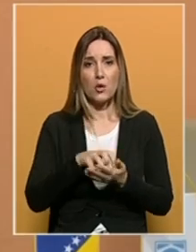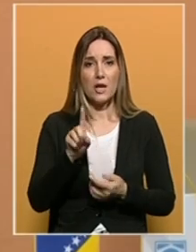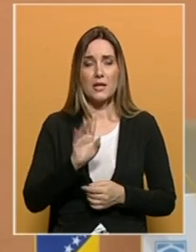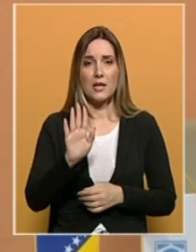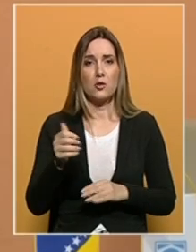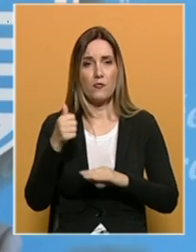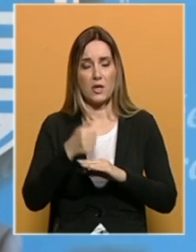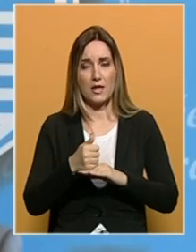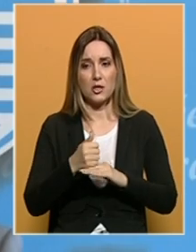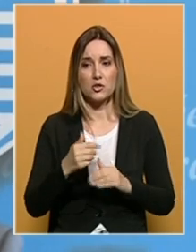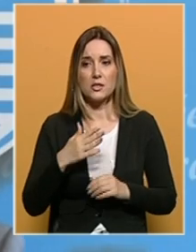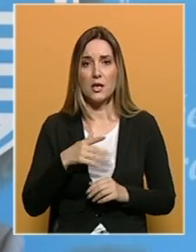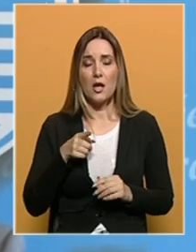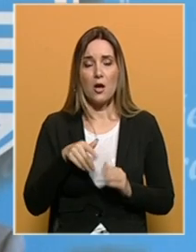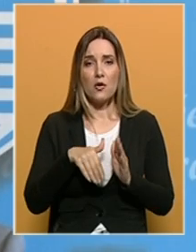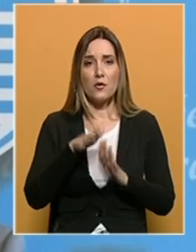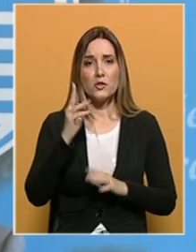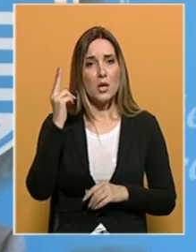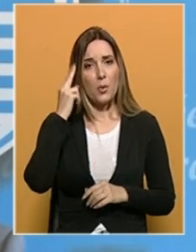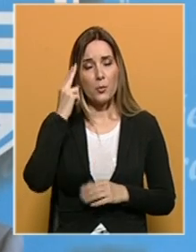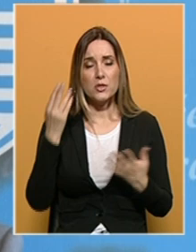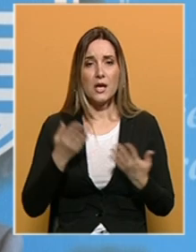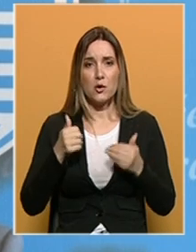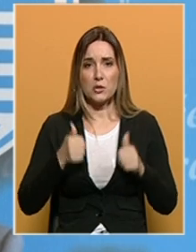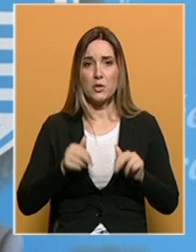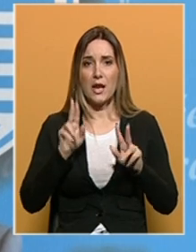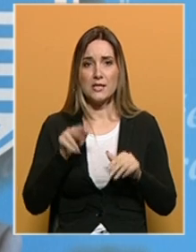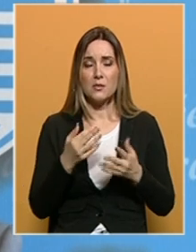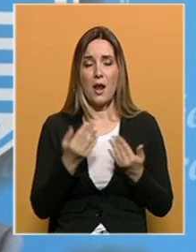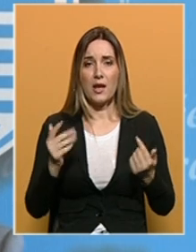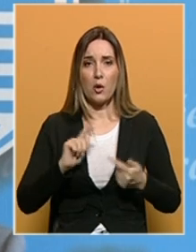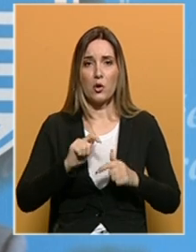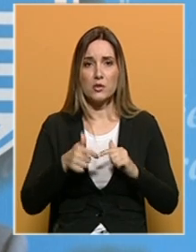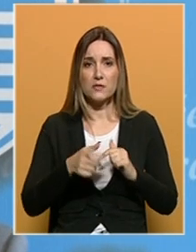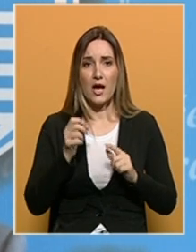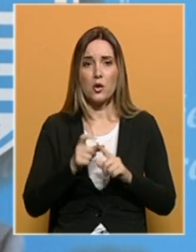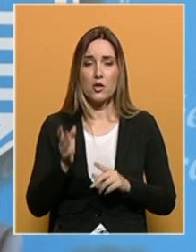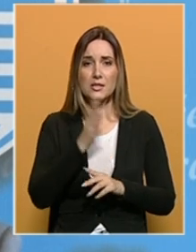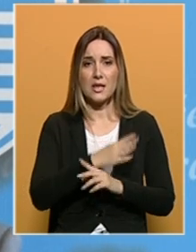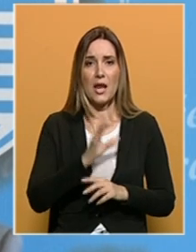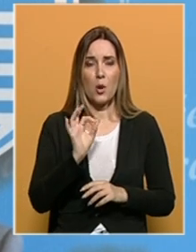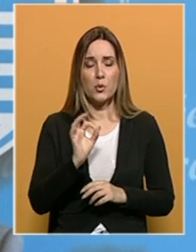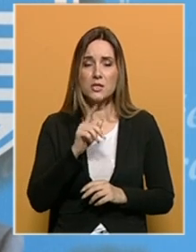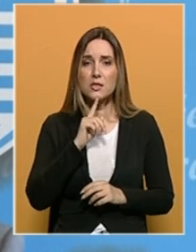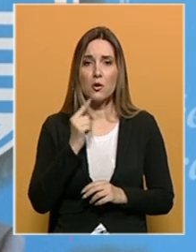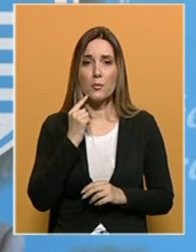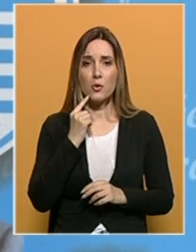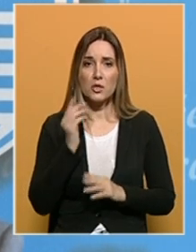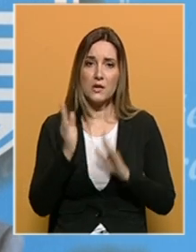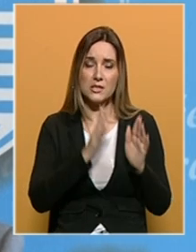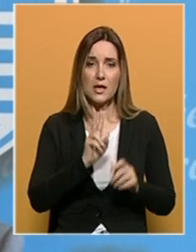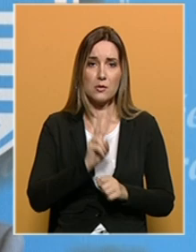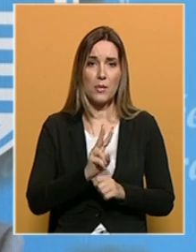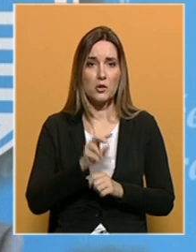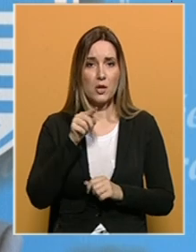nadložnosti. Ovo je više populizam kao što smo danas imali nekoliko stvari od strane opozicije koji pokušaju iskrenuti pažnju na